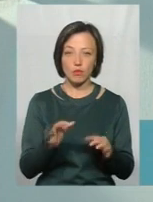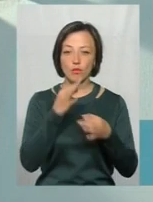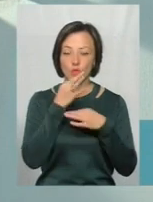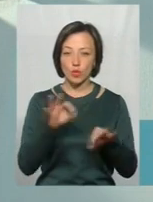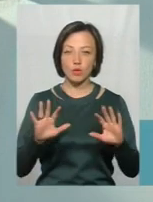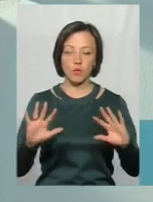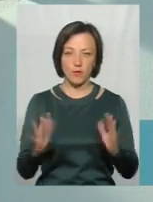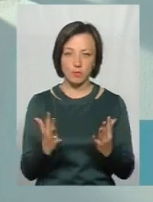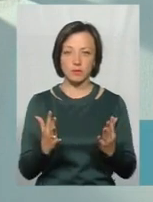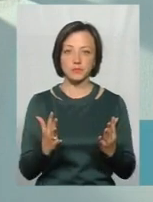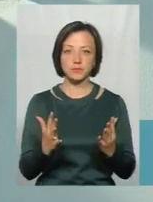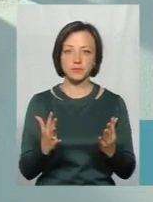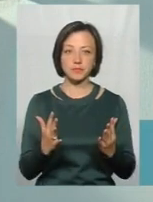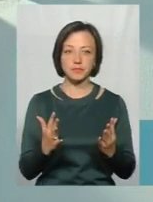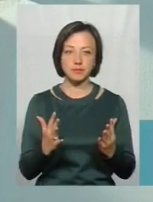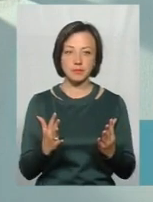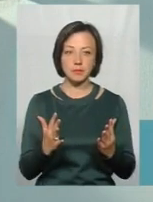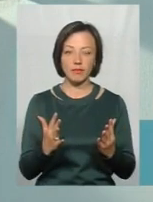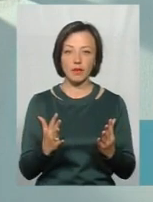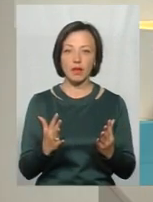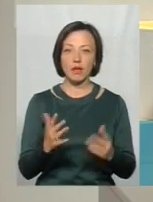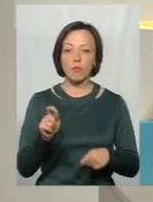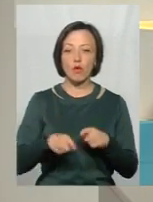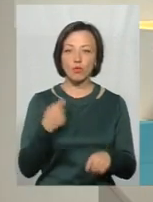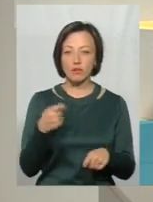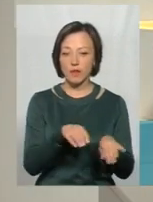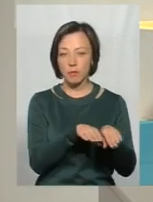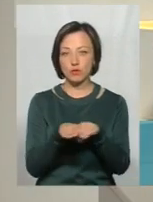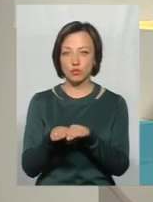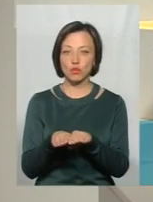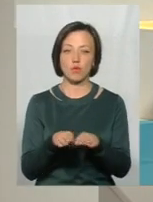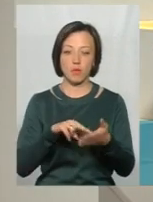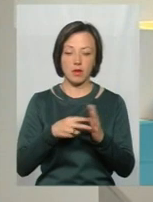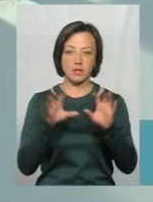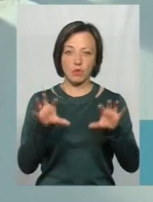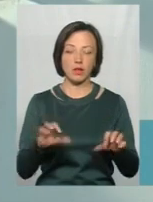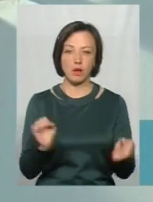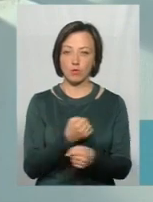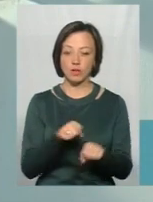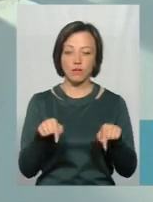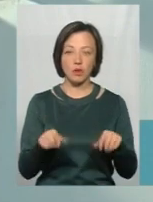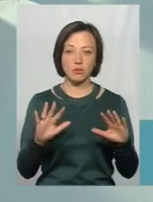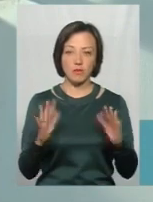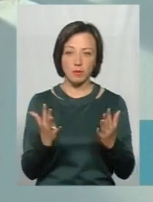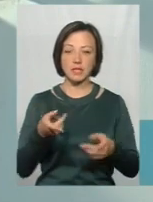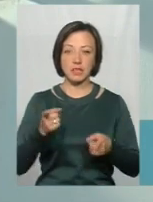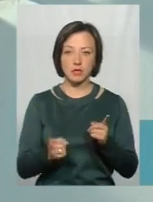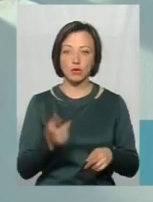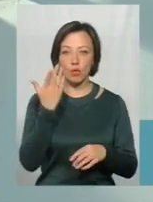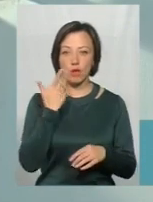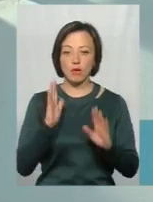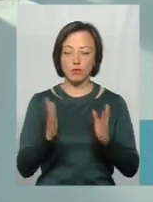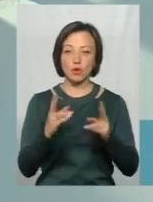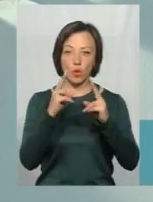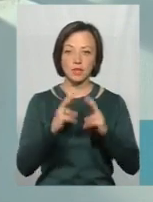будь-якому випадку переступати межу, яка передбачена законодавством, неможливо. Я думаю, що в даному випадку, дійсно, коли буде